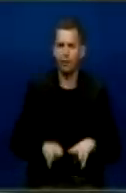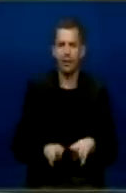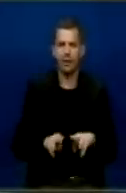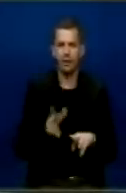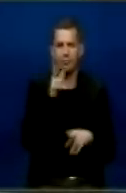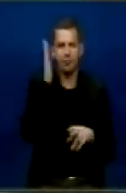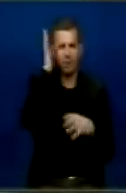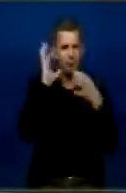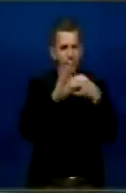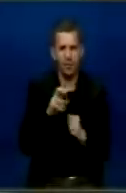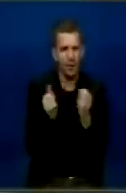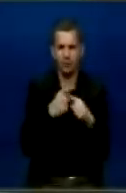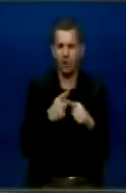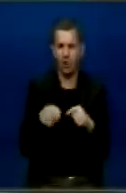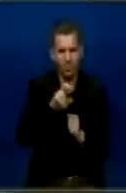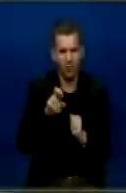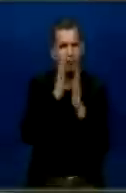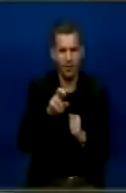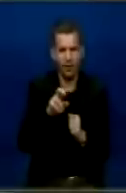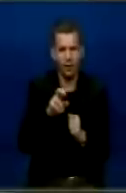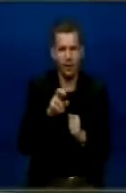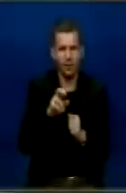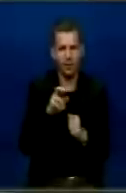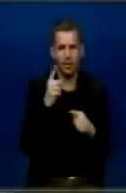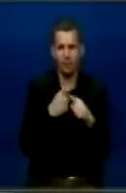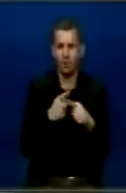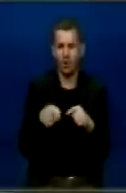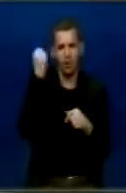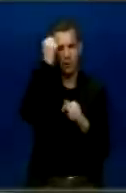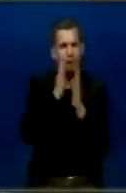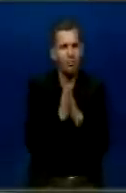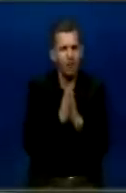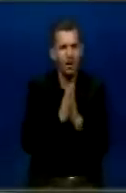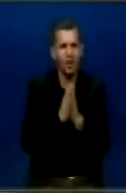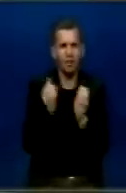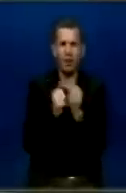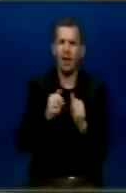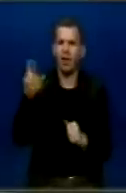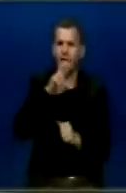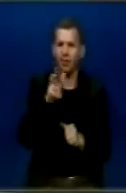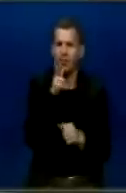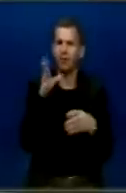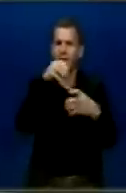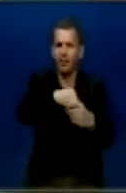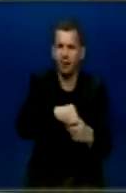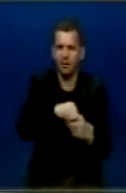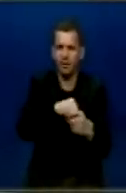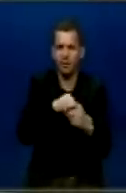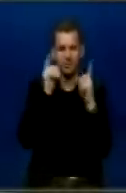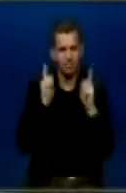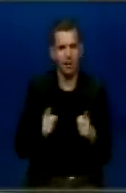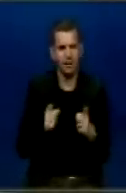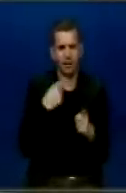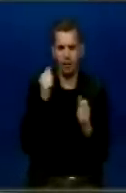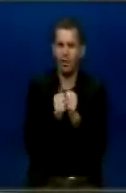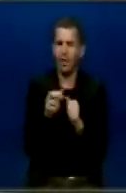të adëroj në bashkimin në Europjantë, po e paracesim një Kosovë të krysur e cilat po i lutet bashkimin në Europjantë si ta mërë brana. E ta keni parasujsh që